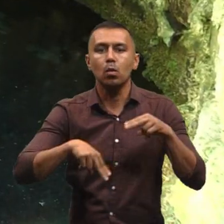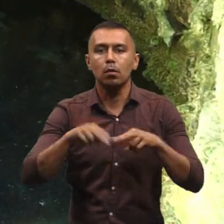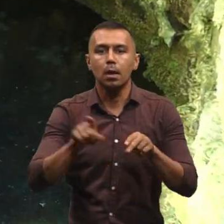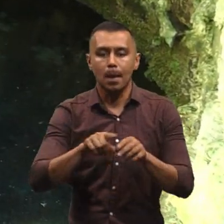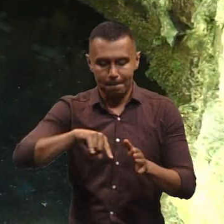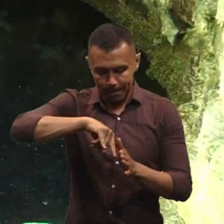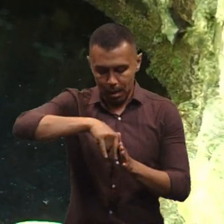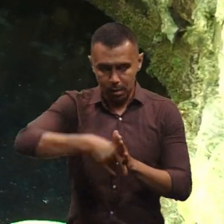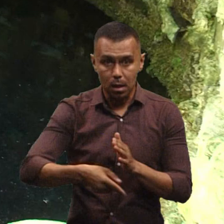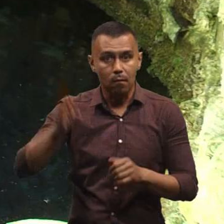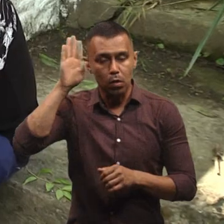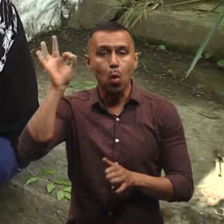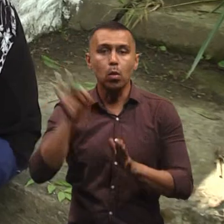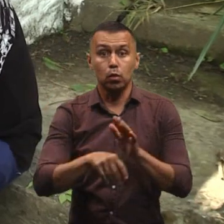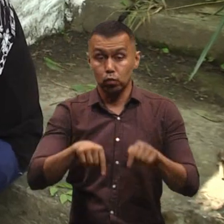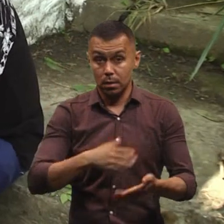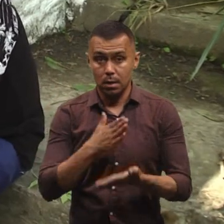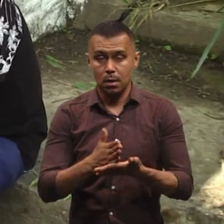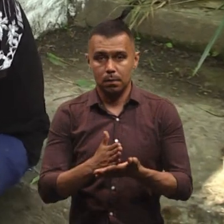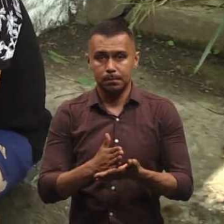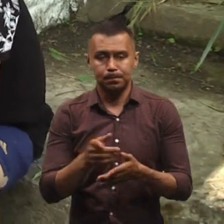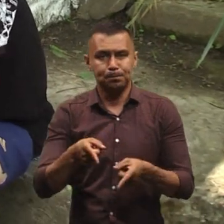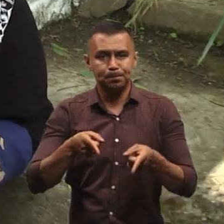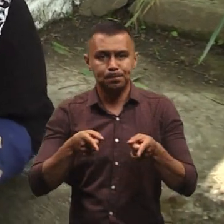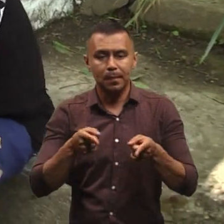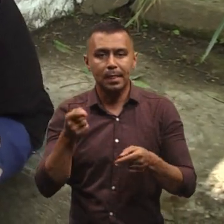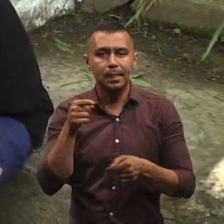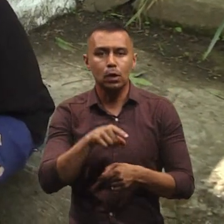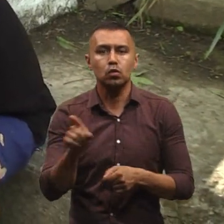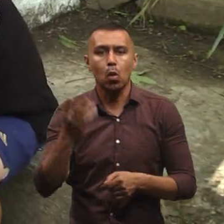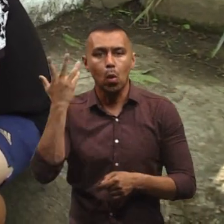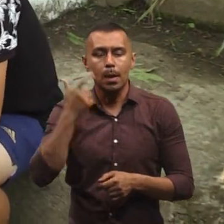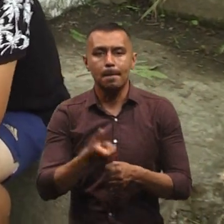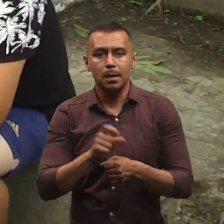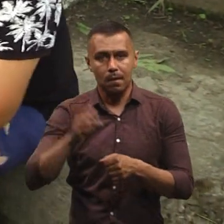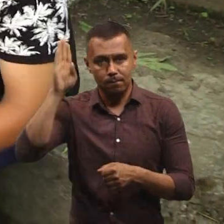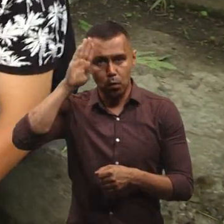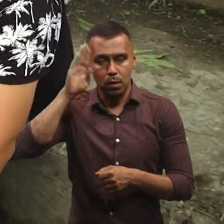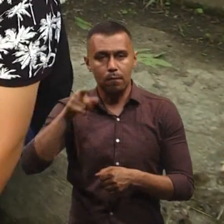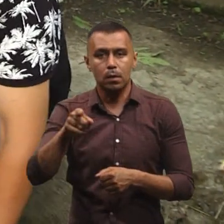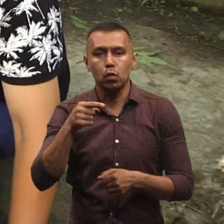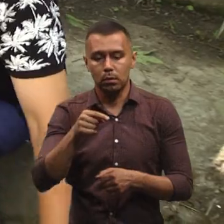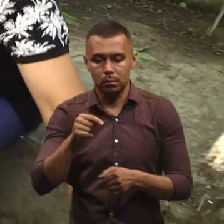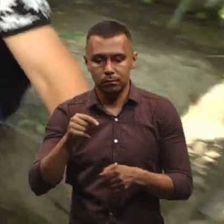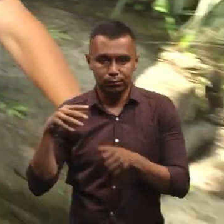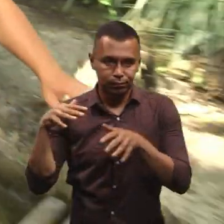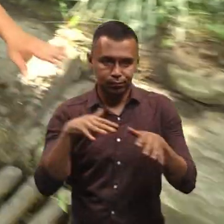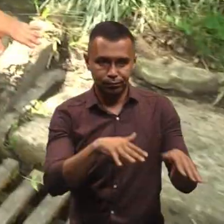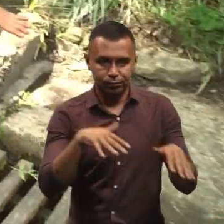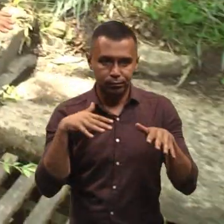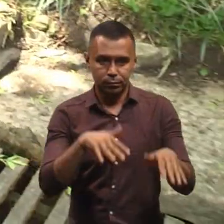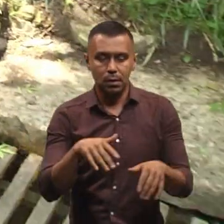басейн, і вода одразу тут. Їх характерна риса те, що, коли більше води, вона тут стікає весь час,